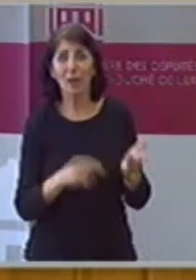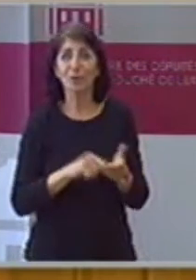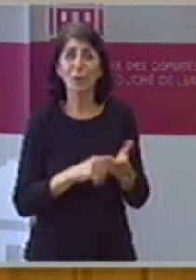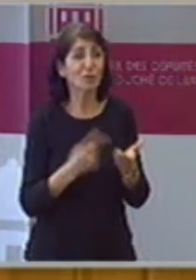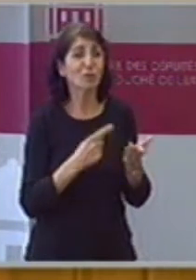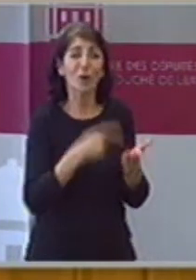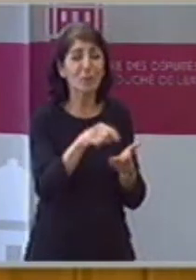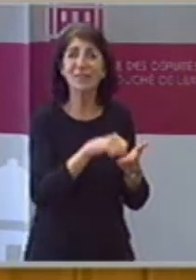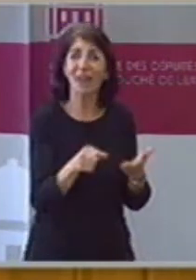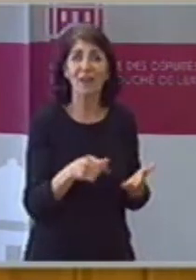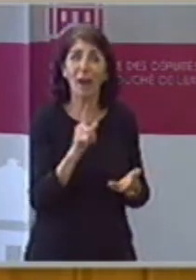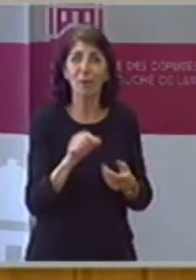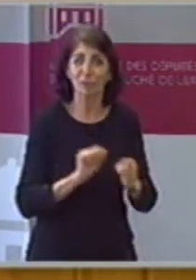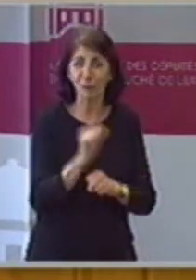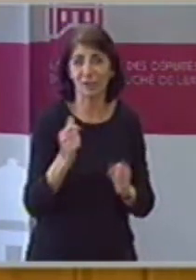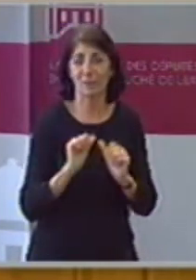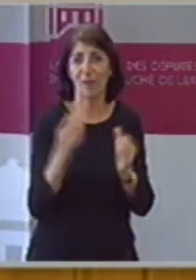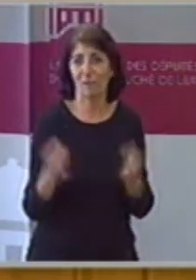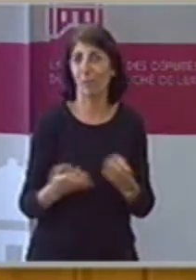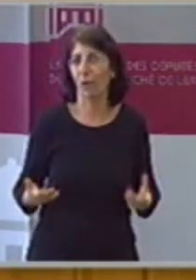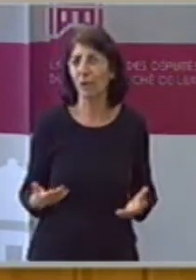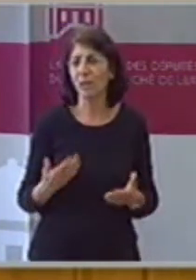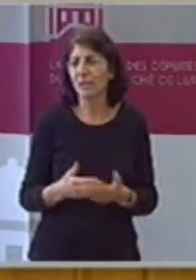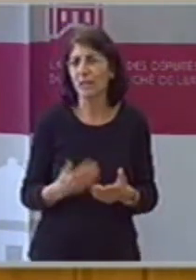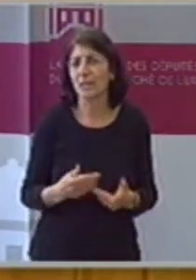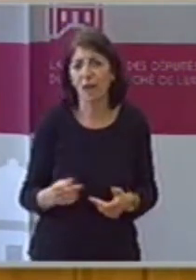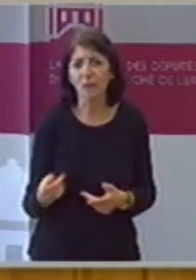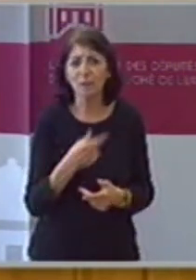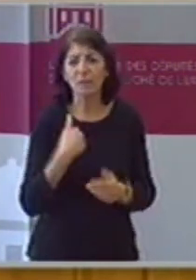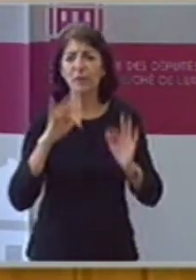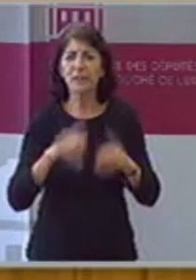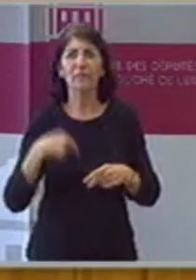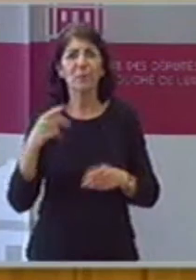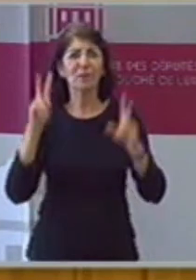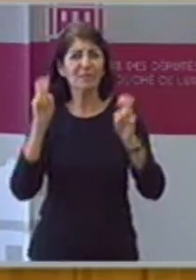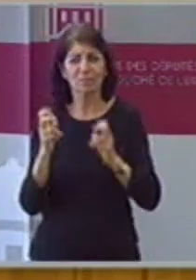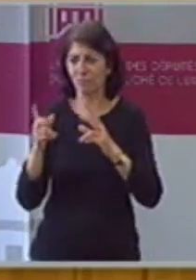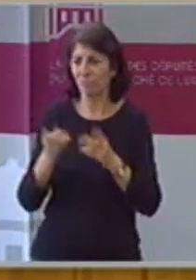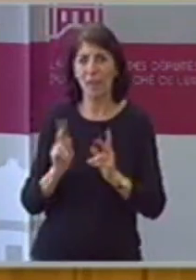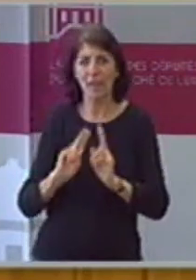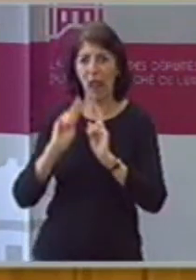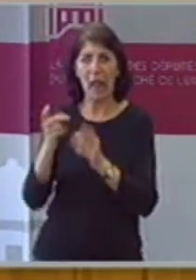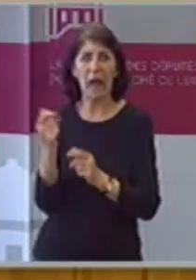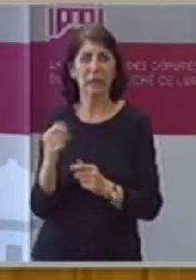vor, putzfrei beziehen. Sie sollten, Bittel, Geld muss dahin gehen, wo alles so zählt.